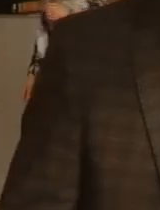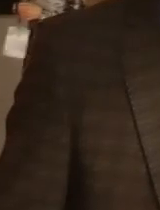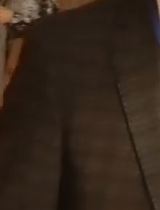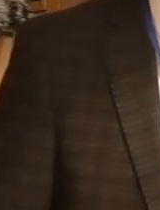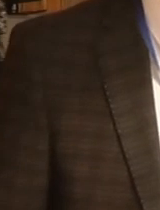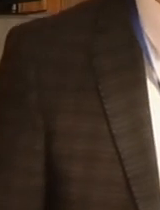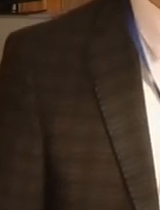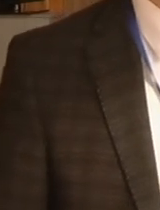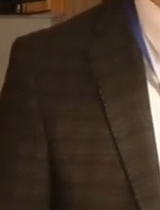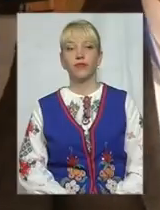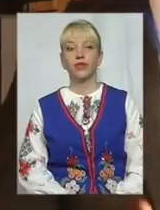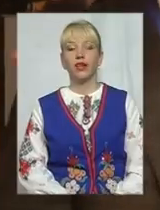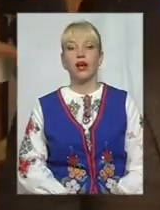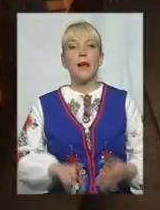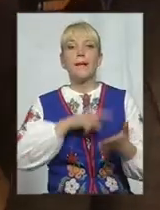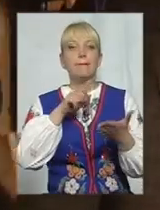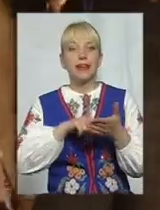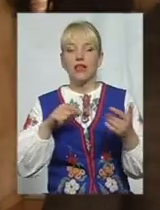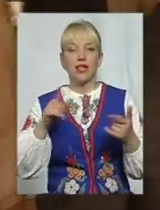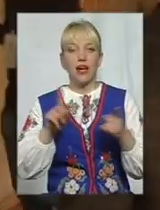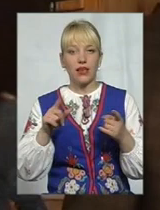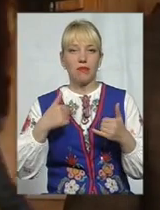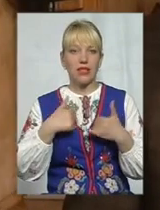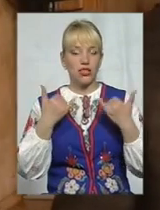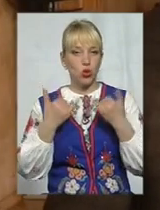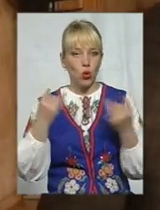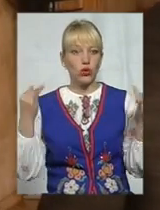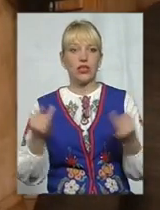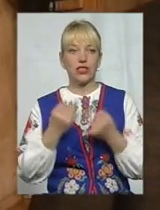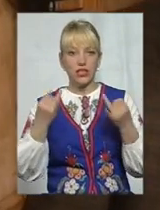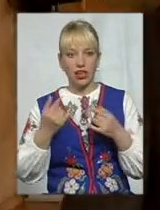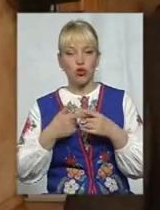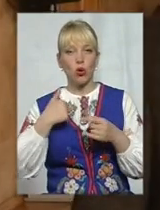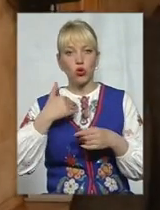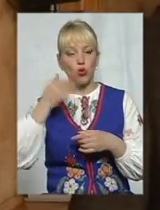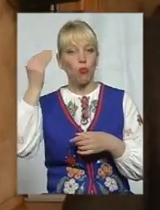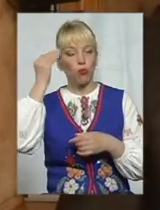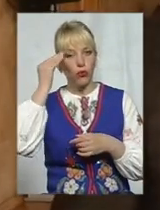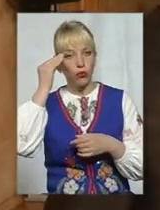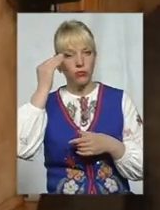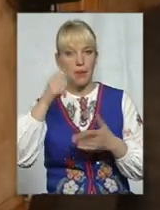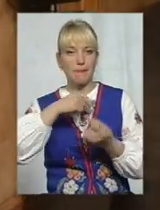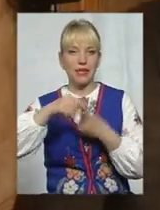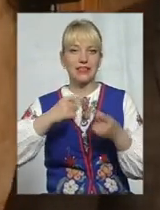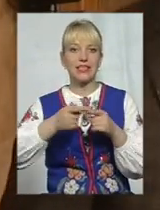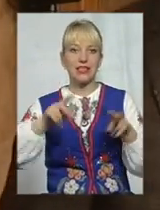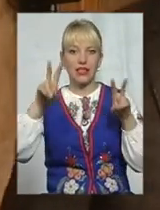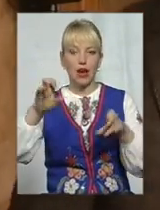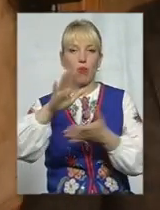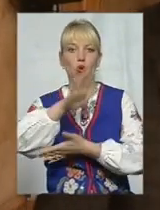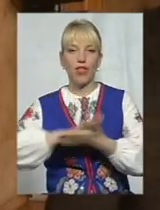Теми, які мене сьогодні цікавлять, і які я хочу почути, власне, думкою від бізнесу, це тема подальшого